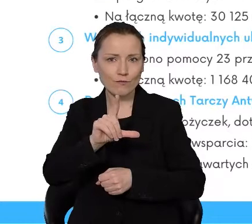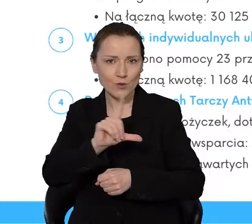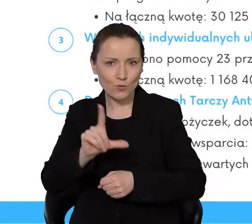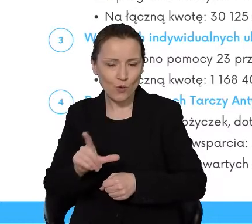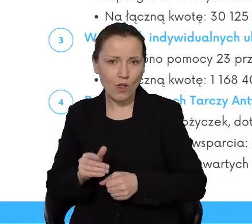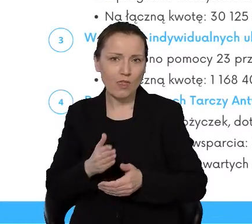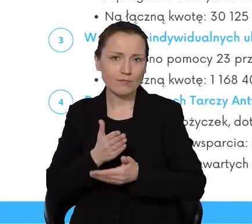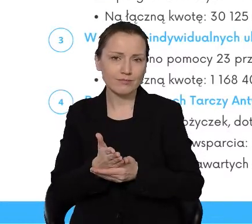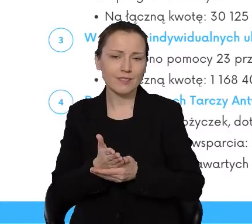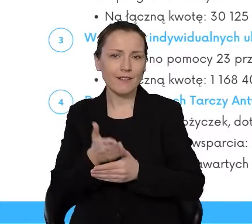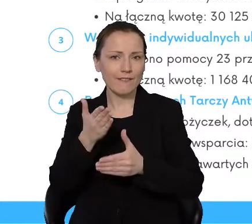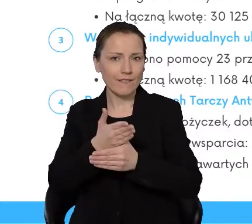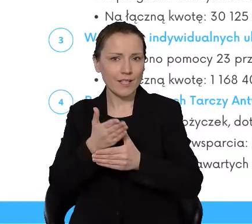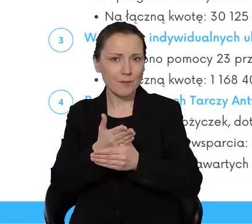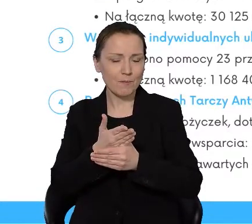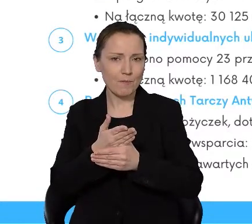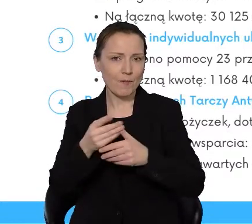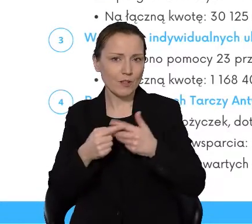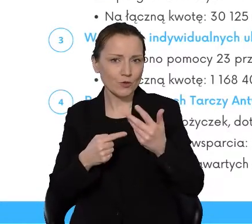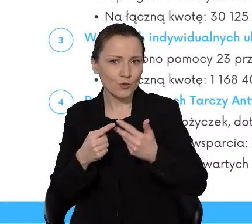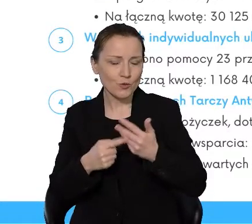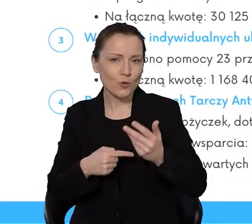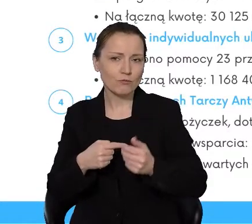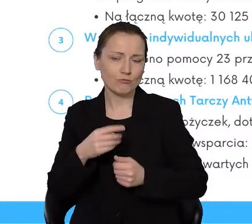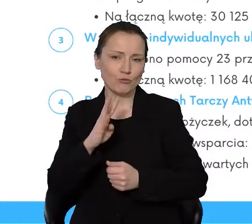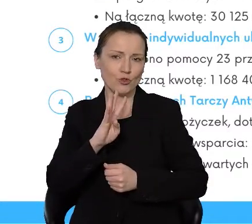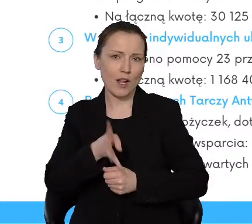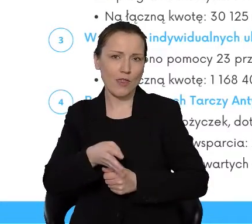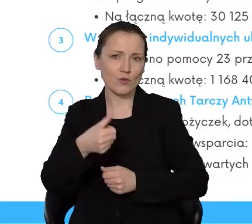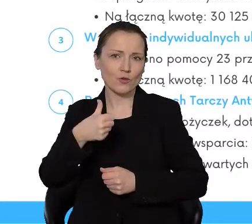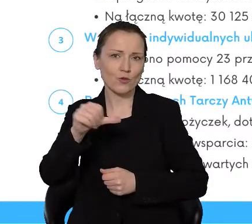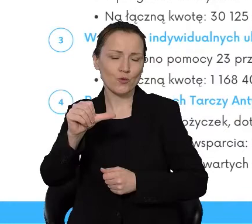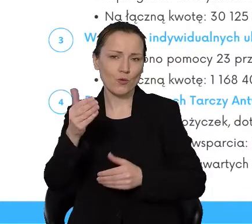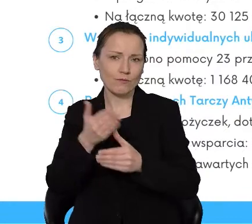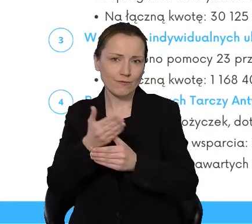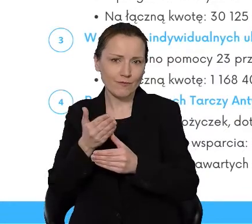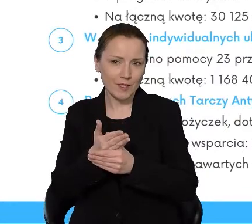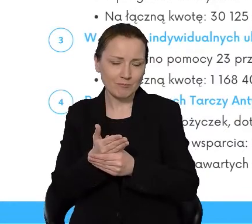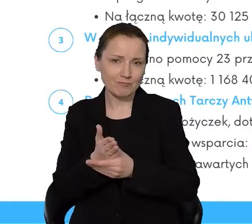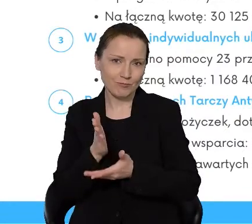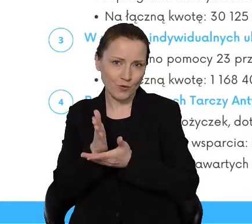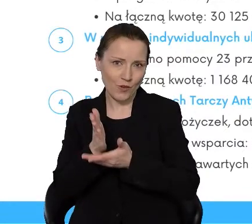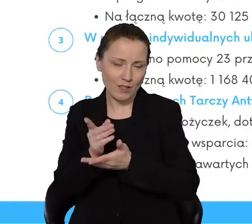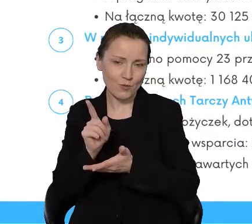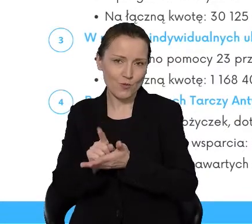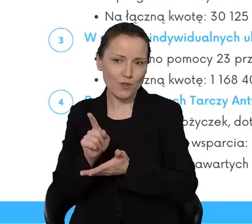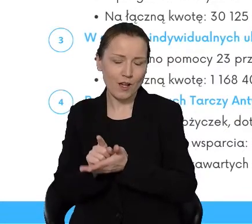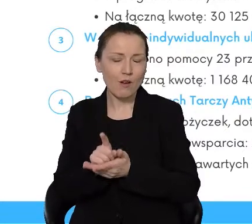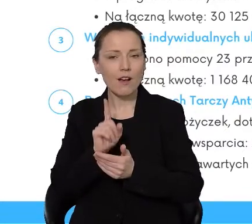przedsiębiorców. Ale pozostałe formy, takie jak chociażby